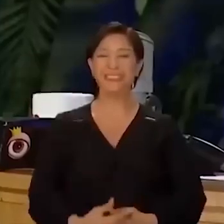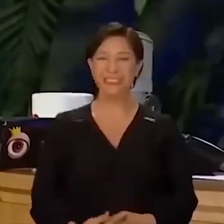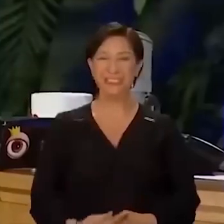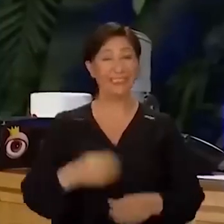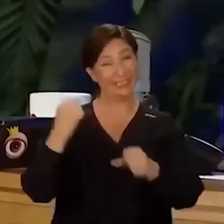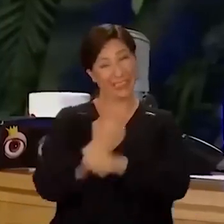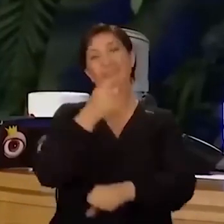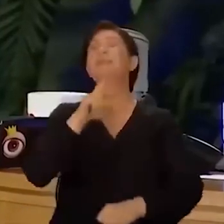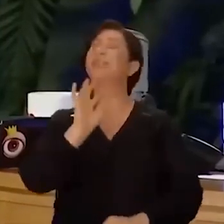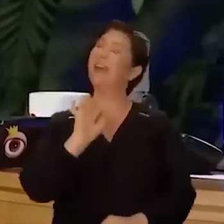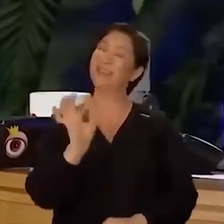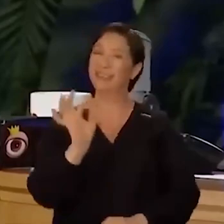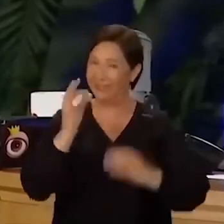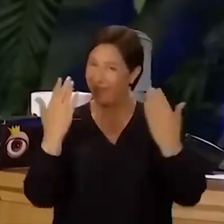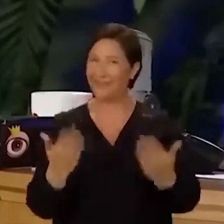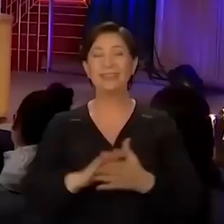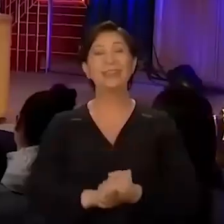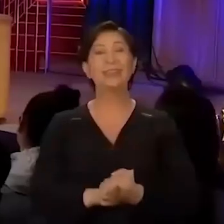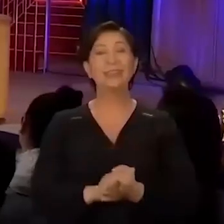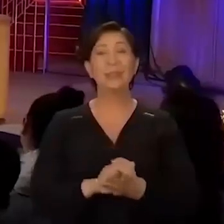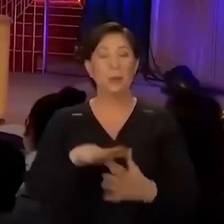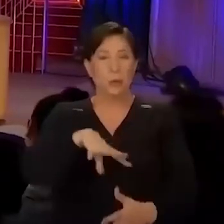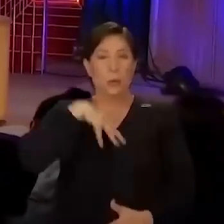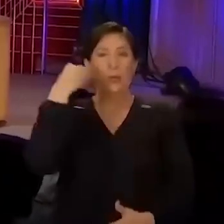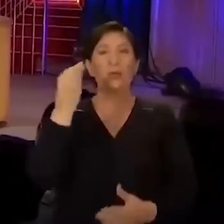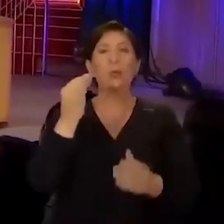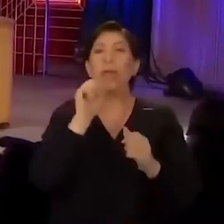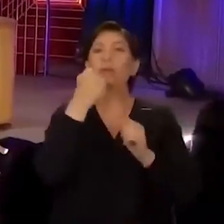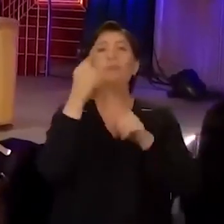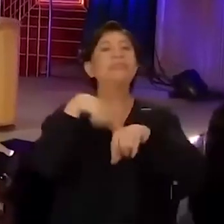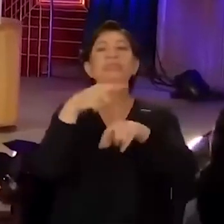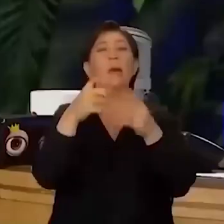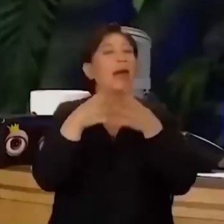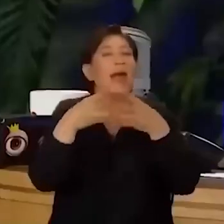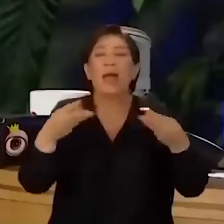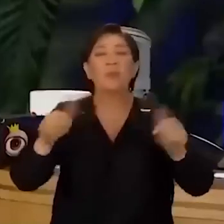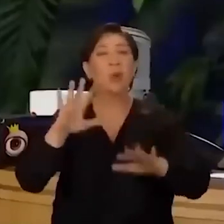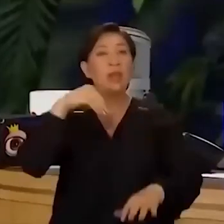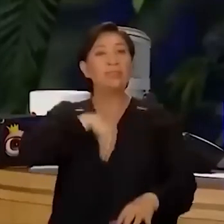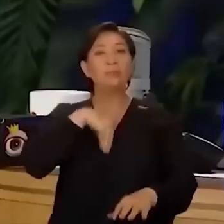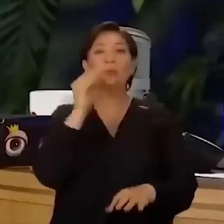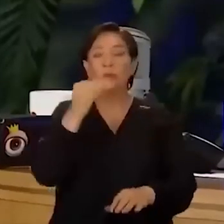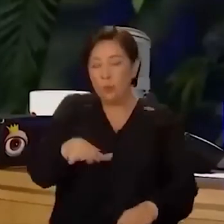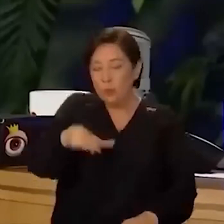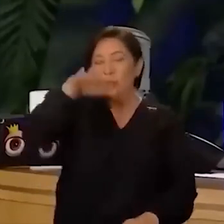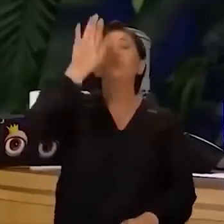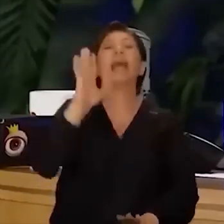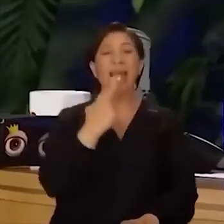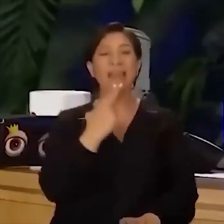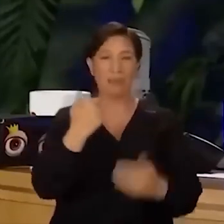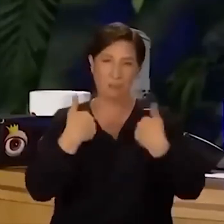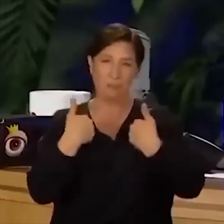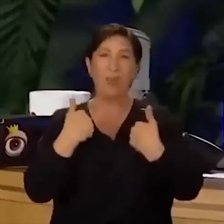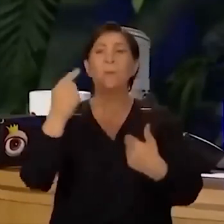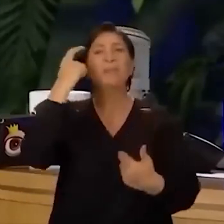Taş gibisin evet. Öylesin. Hakikaten. Çünkü ruhumu hiçbir zaman içimdeki çocuğu büyütmeyen bir kadın olduğum için